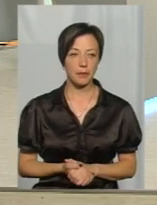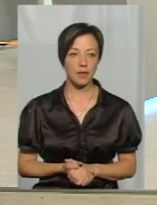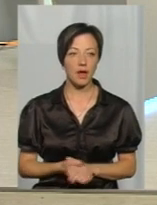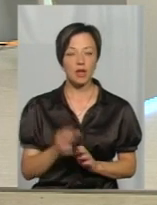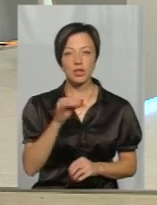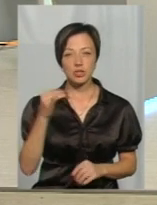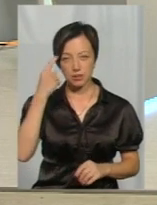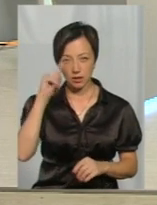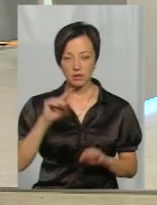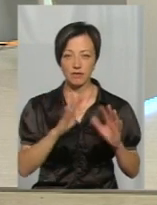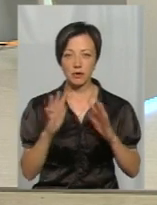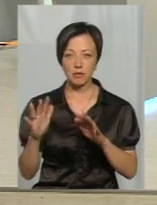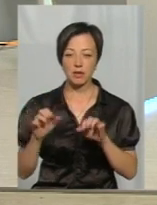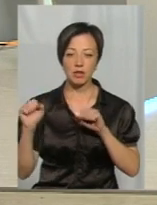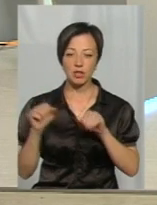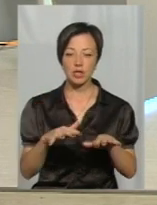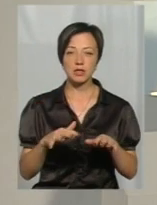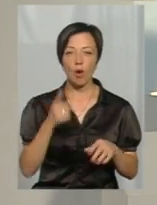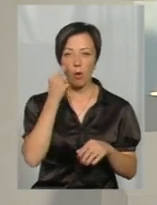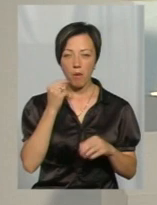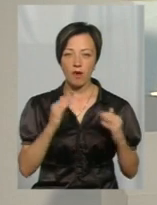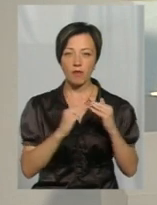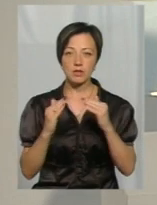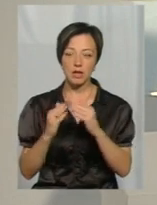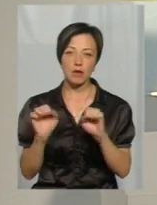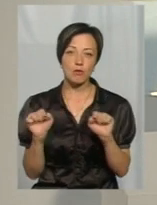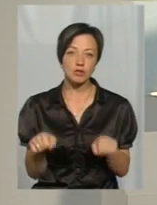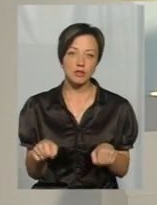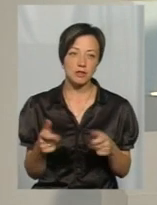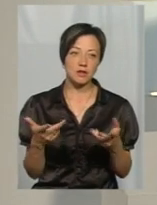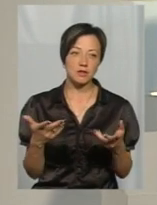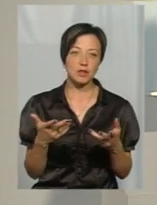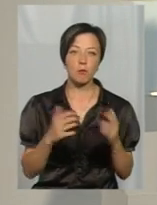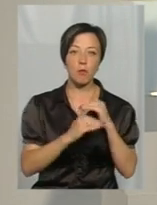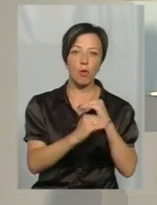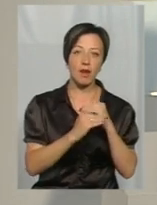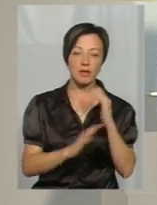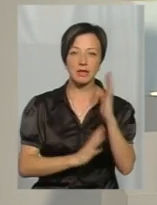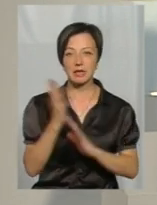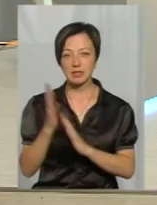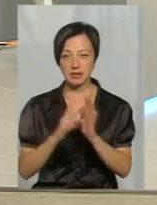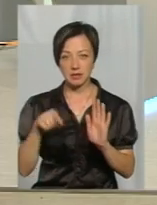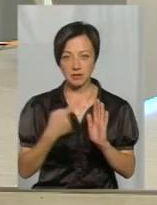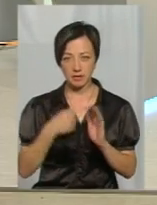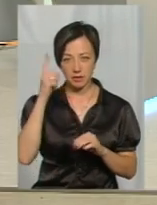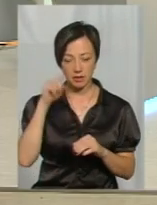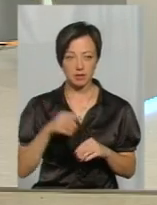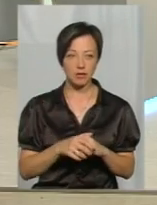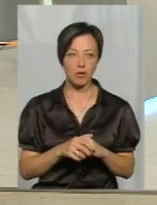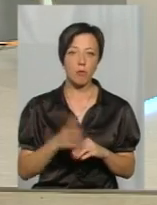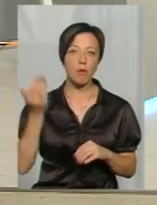чи відомі якісь інші випадки нашестя комах в оселі, можливо, чи з полів, чи з лісів? Можливо,